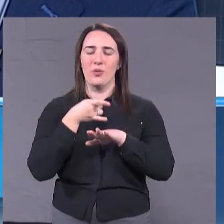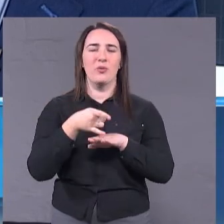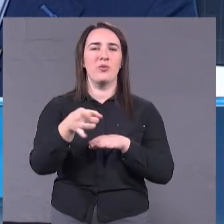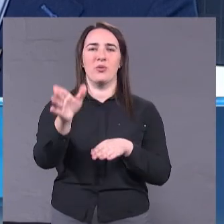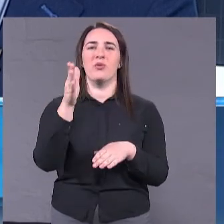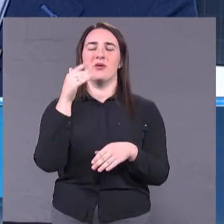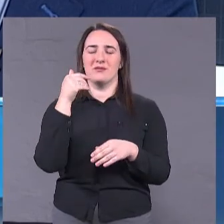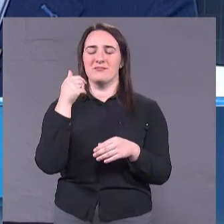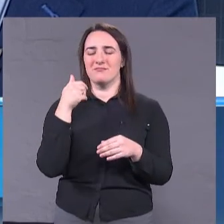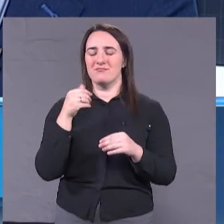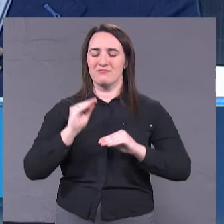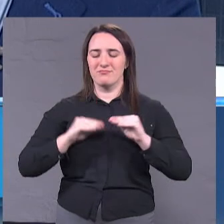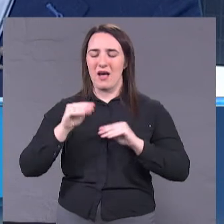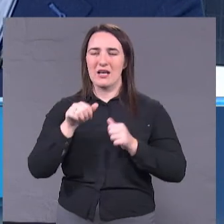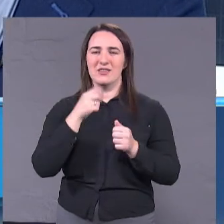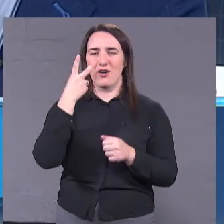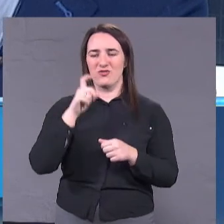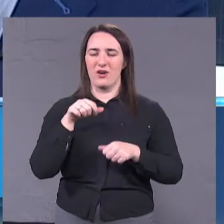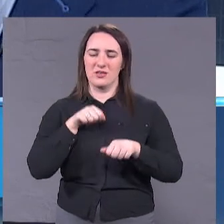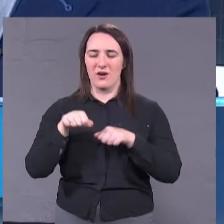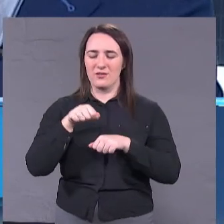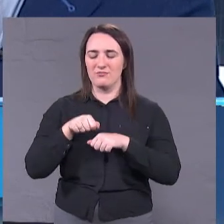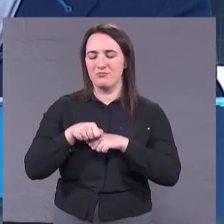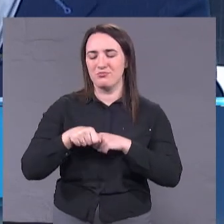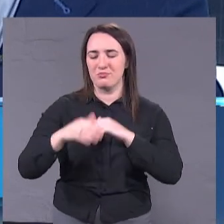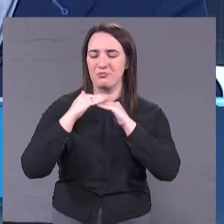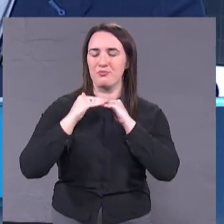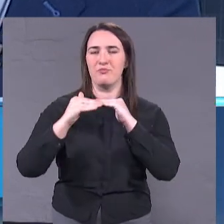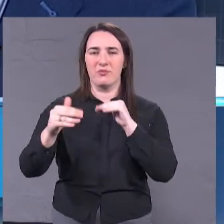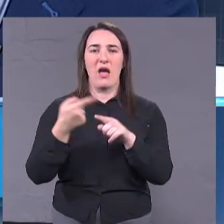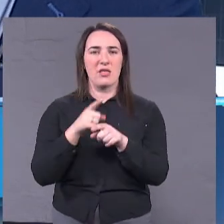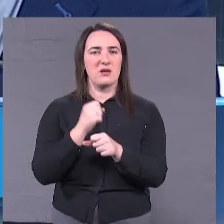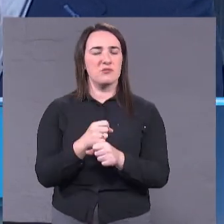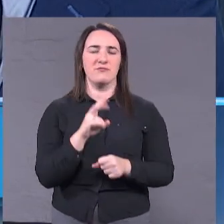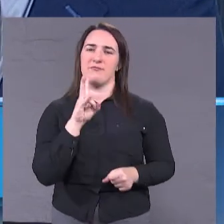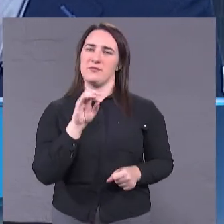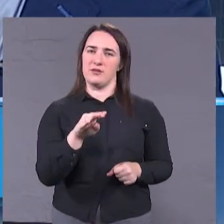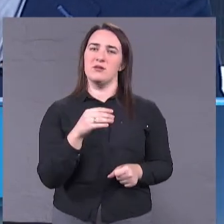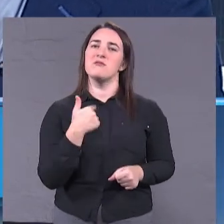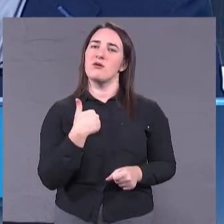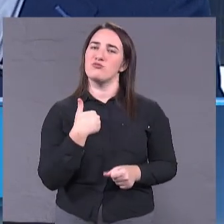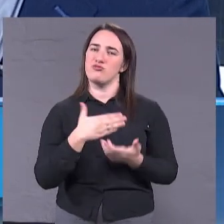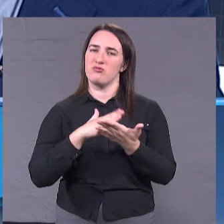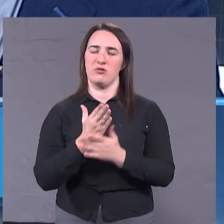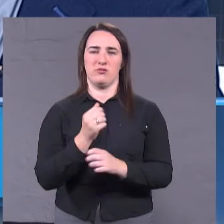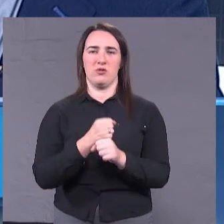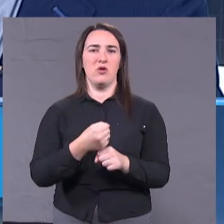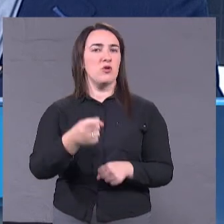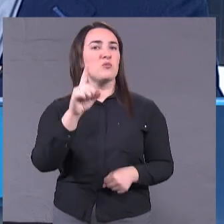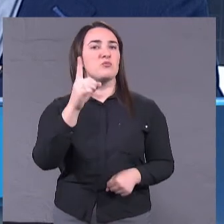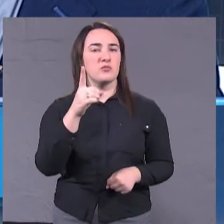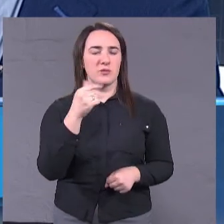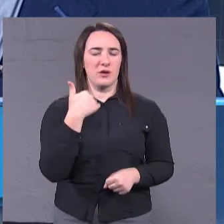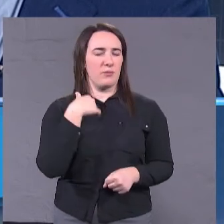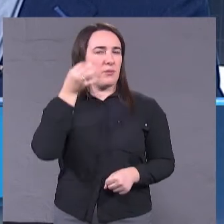асфальт, за асфальт сверху проїхався каток, і це є робота. Ні, ми говоримо о качественних дорогах. Почим ці, і я хочу напомити